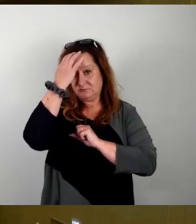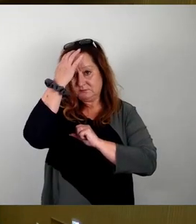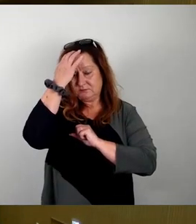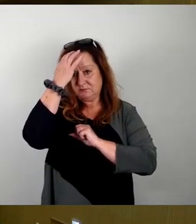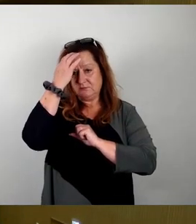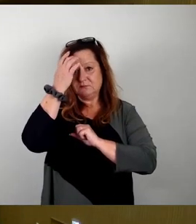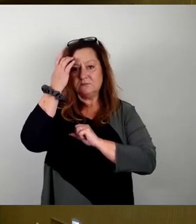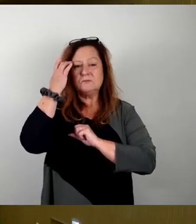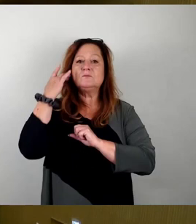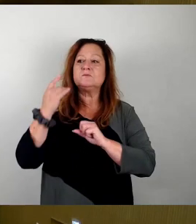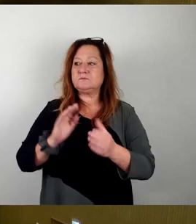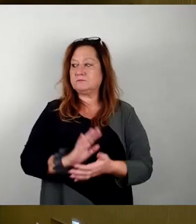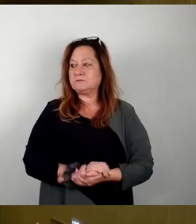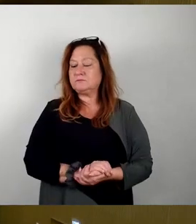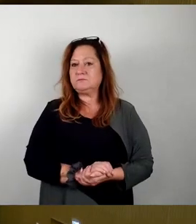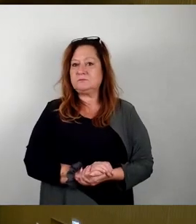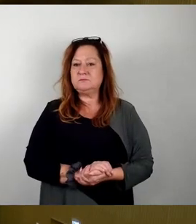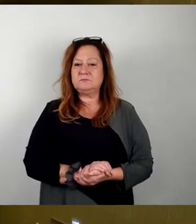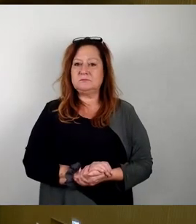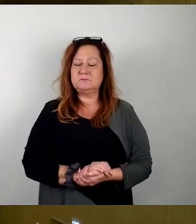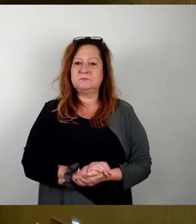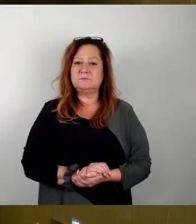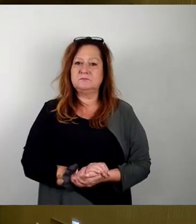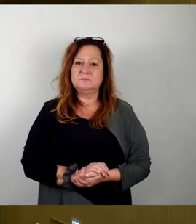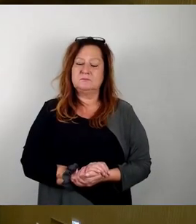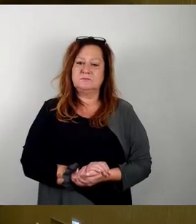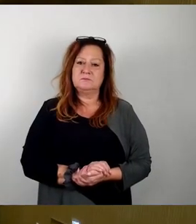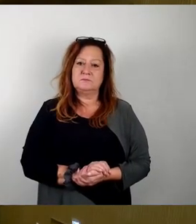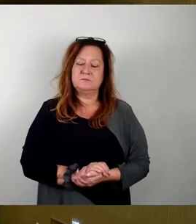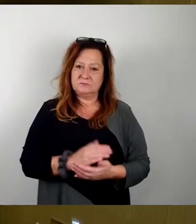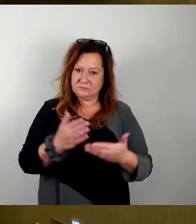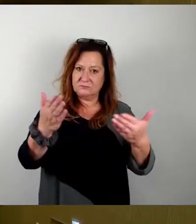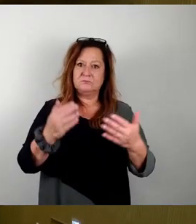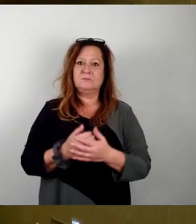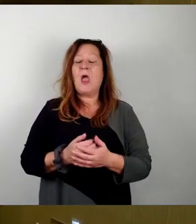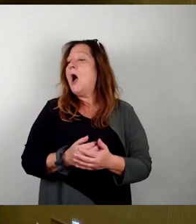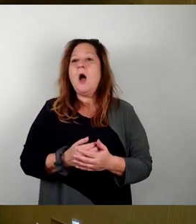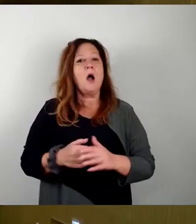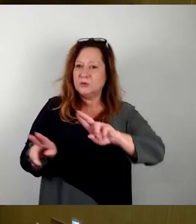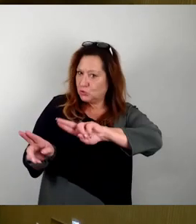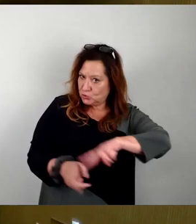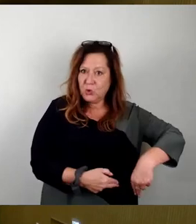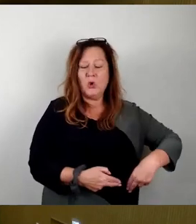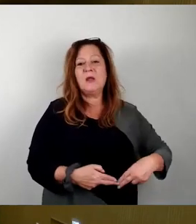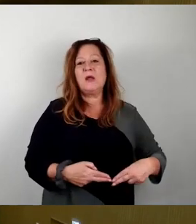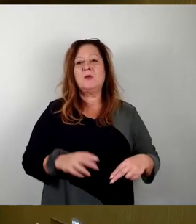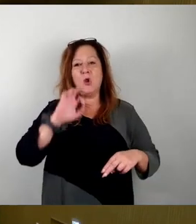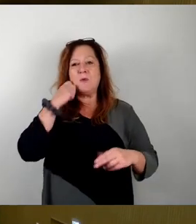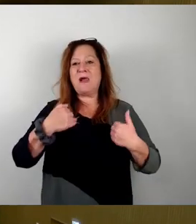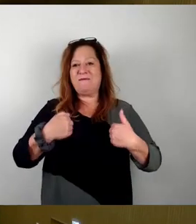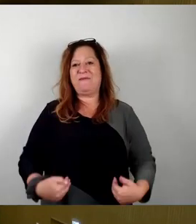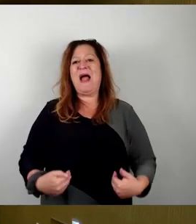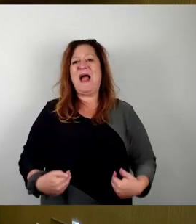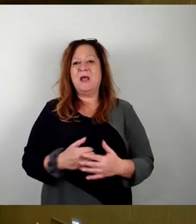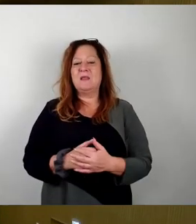Oh mein Gott, Herr Wirtz, bitteschön. Auch noch eine Erklärung, denke ich mal. Ja, hat leider jetzt der Herr Löser